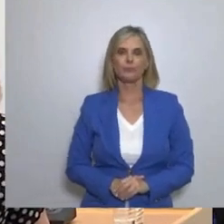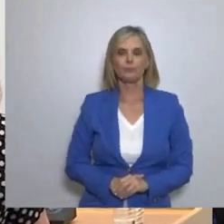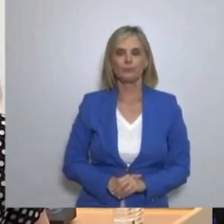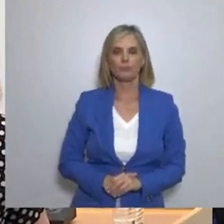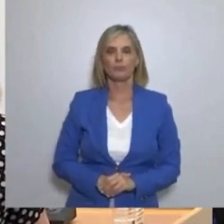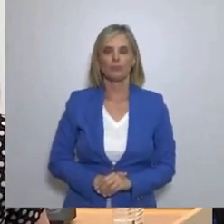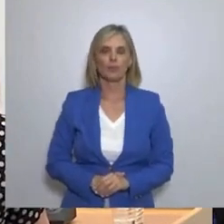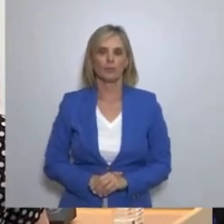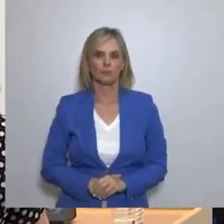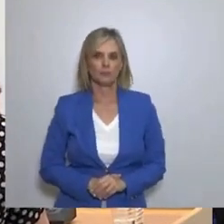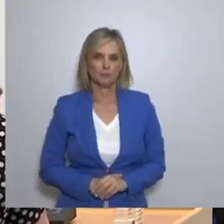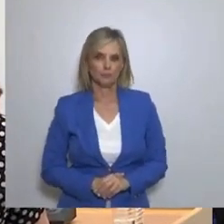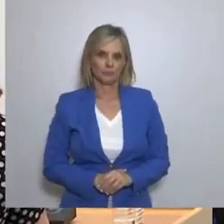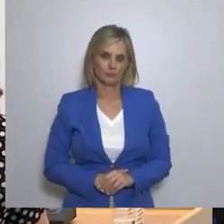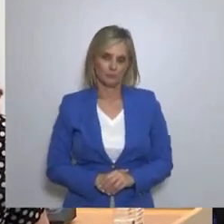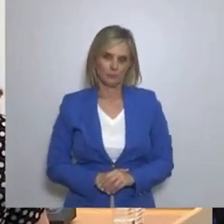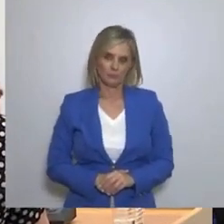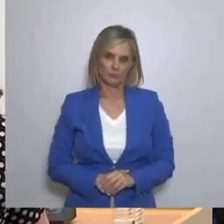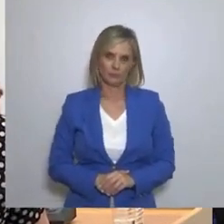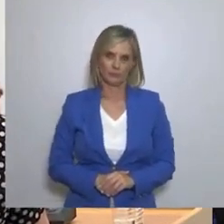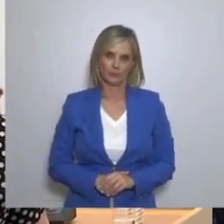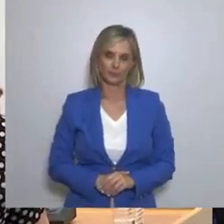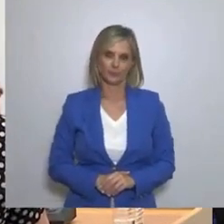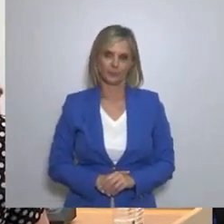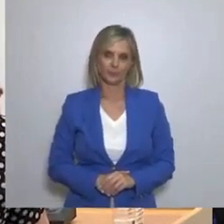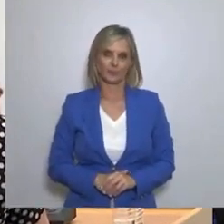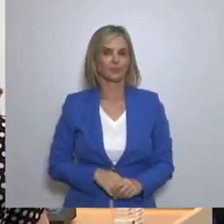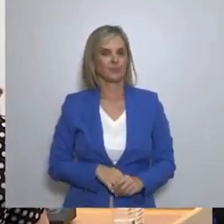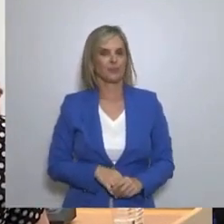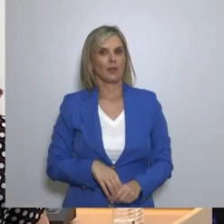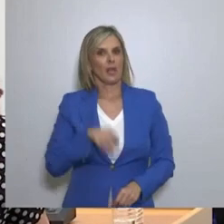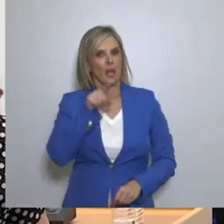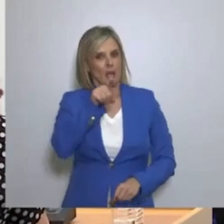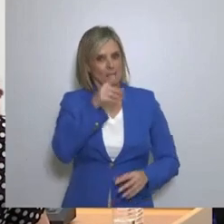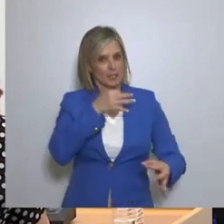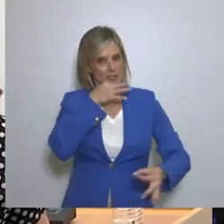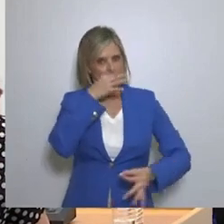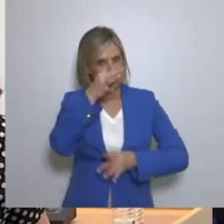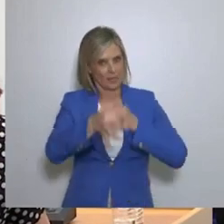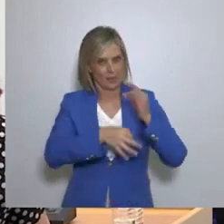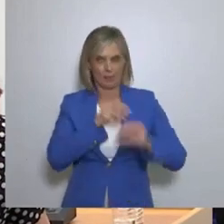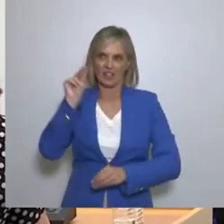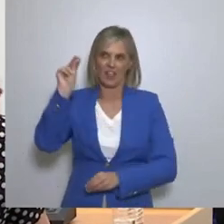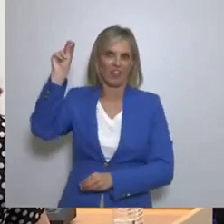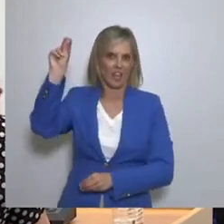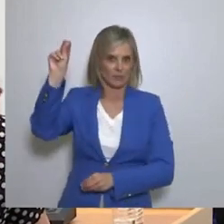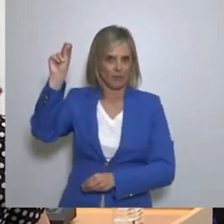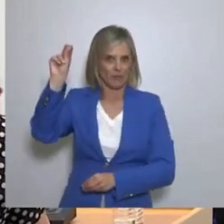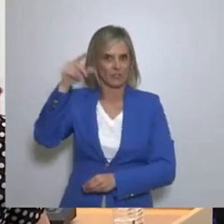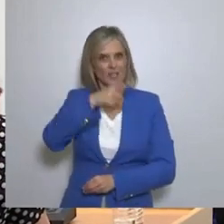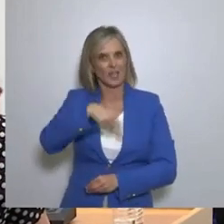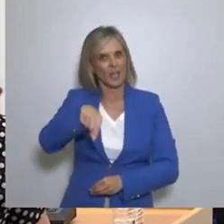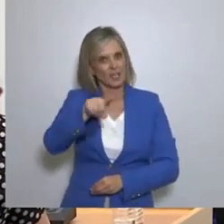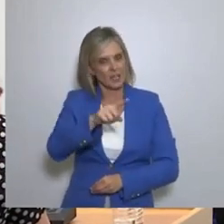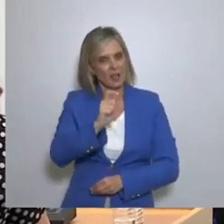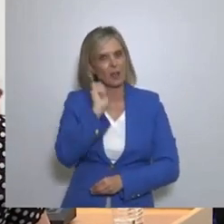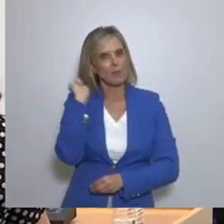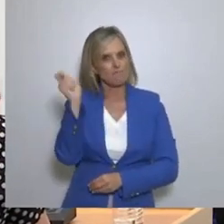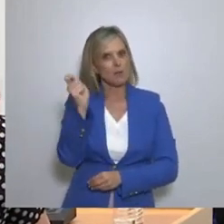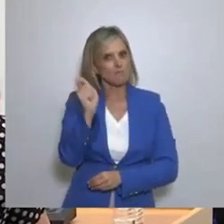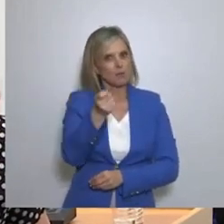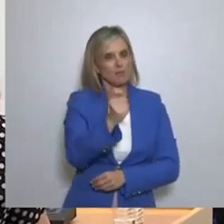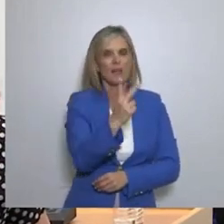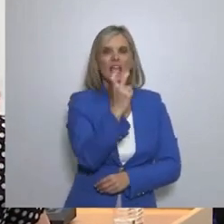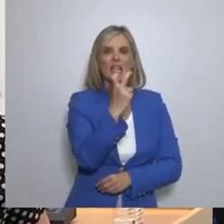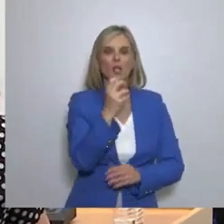Στις προγραμματικές σας δηλώσεις Δεσμεύεστε ως Ελλήνων Συνέλευσης Να καταθέσετε το ποσό των 20.000 ευρώ Σε